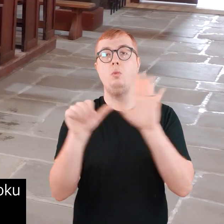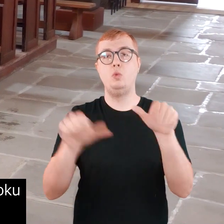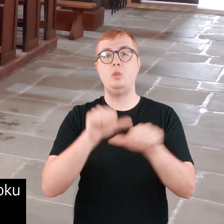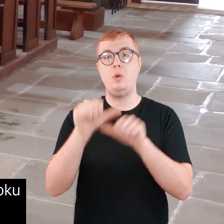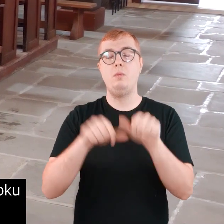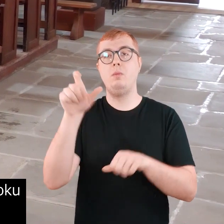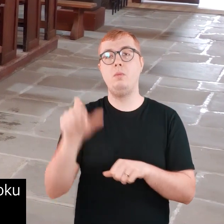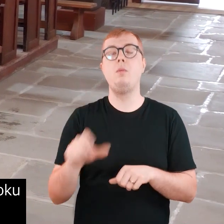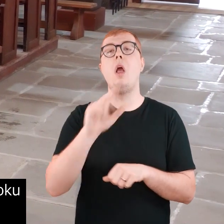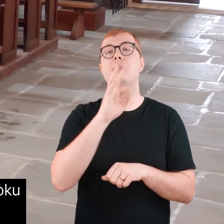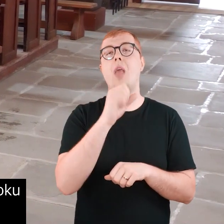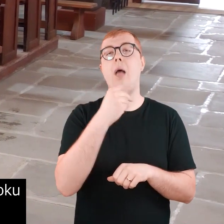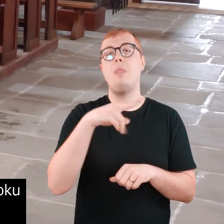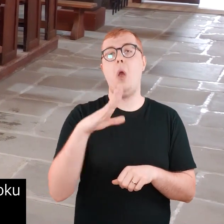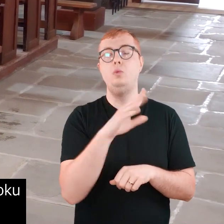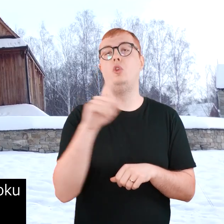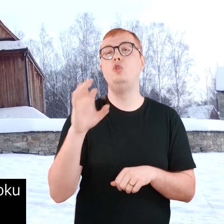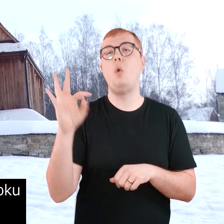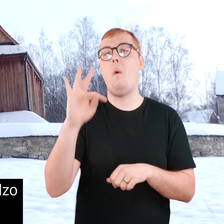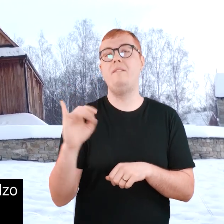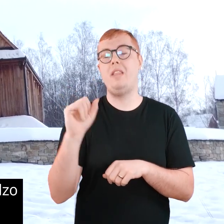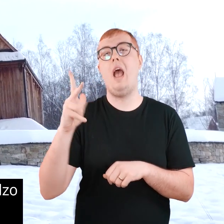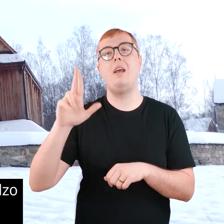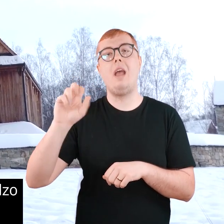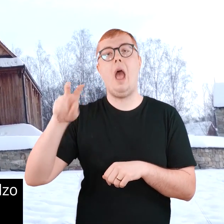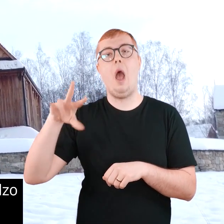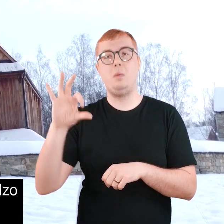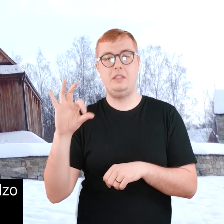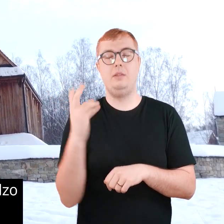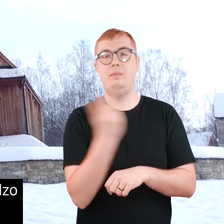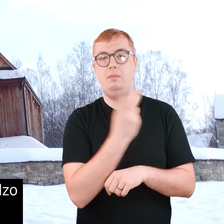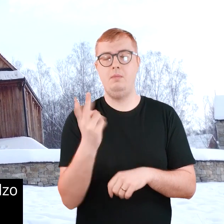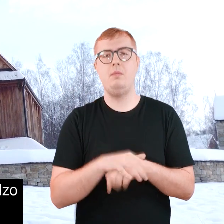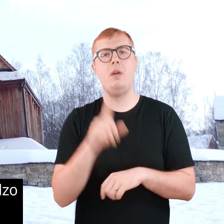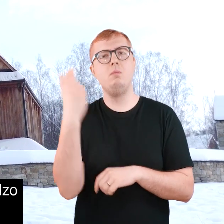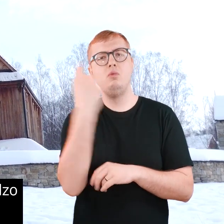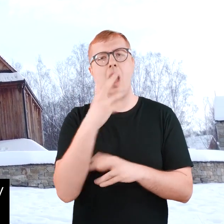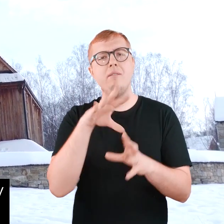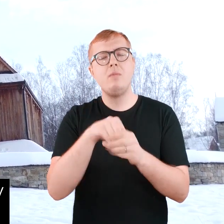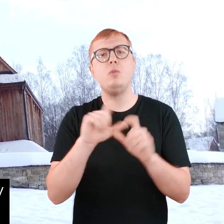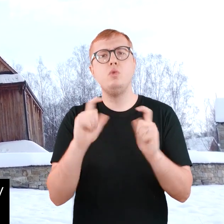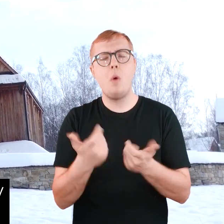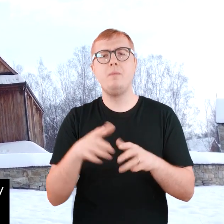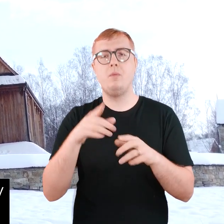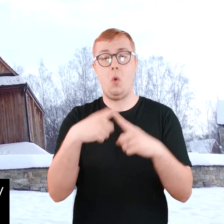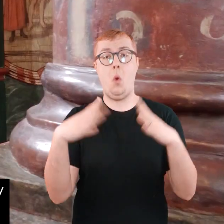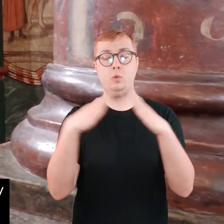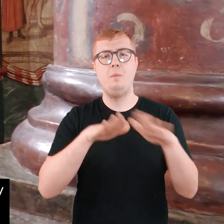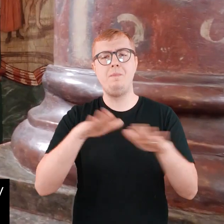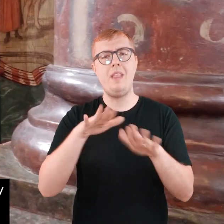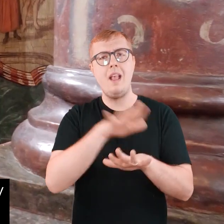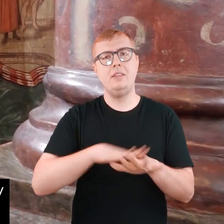roku Tadeusz i Zofia Knaus. W kościele znajdują się też bardzo ciekawe konfesjonały, czyli miejsca, w których